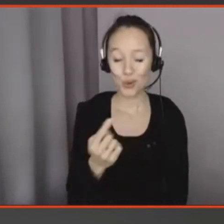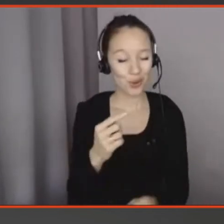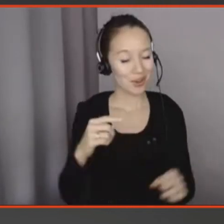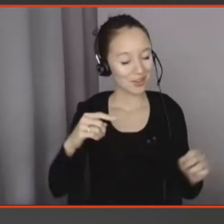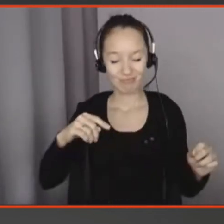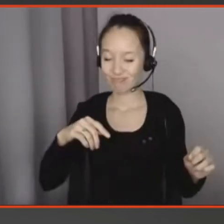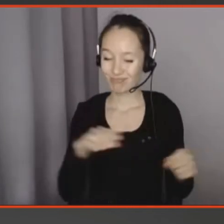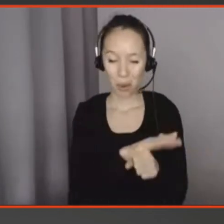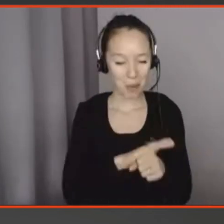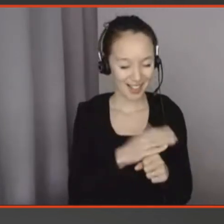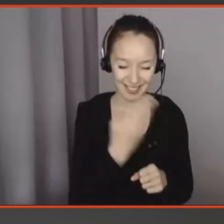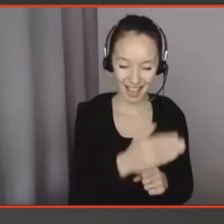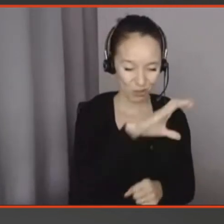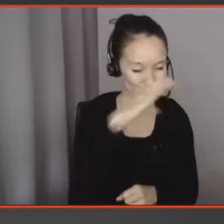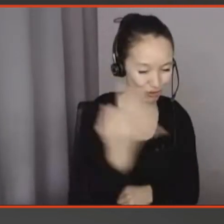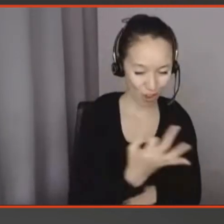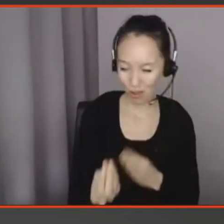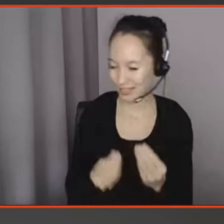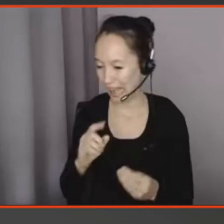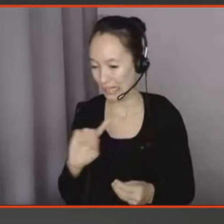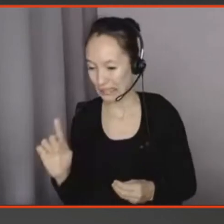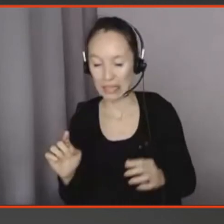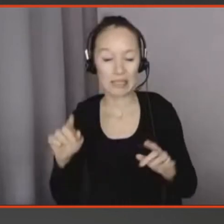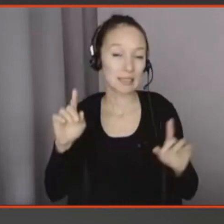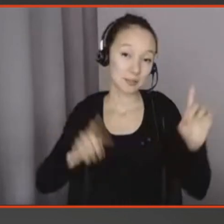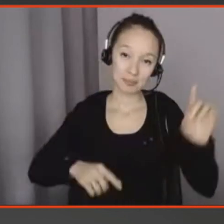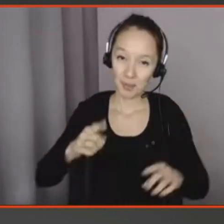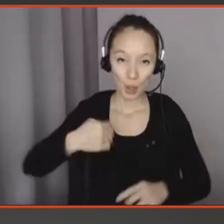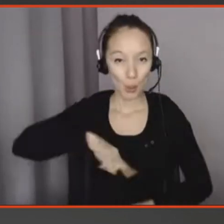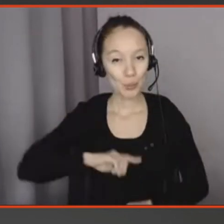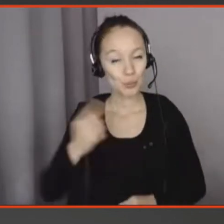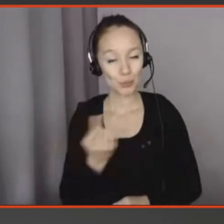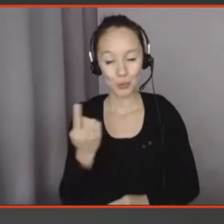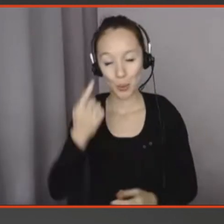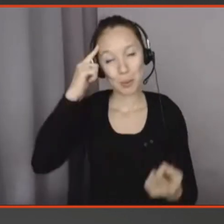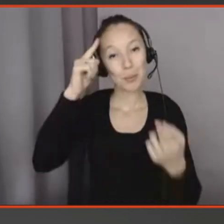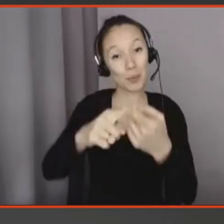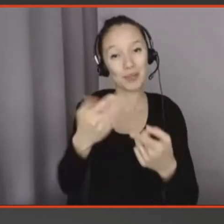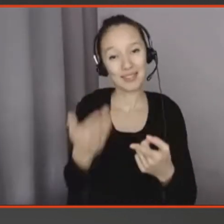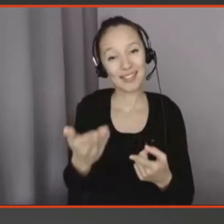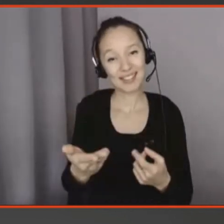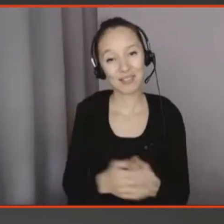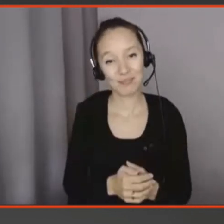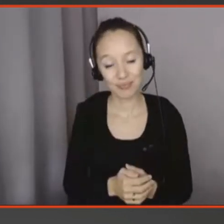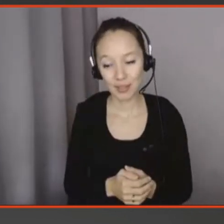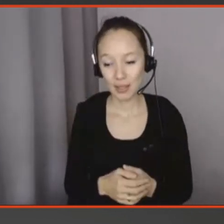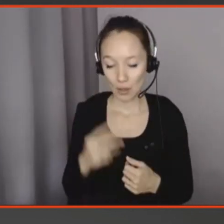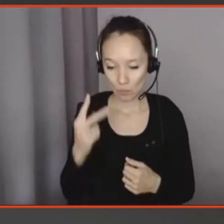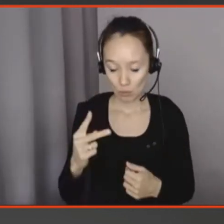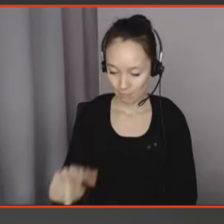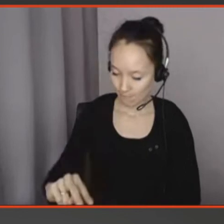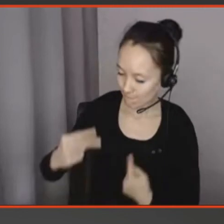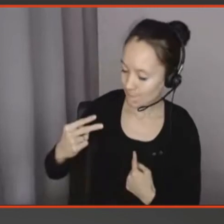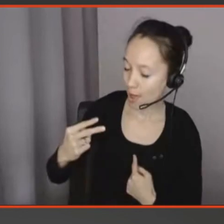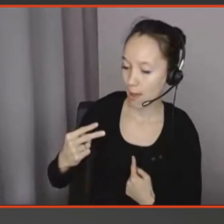se donner les moyens et faire l'exercice dans les projets de mettre à l'épreuve vos mécanismes, à l'épreuve des